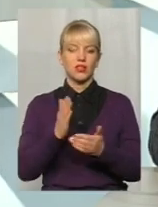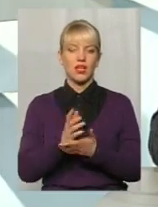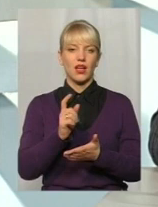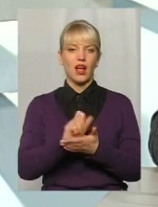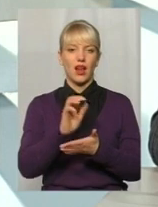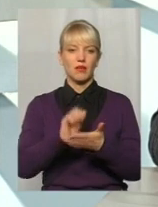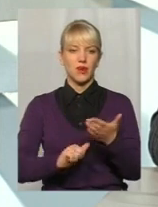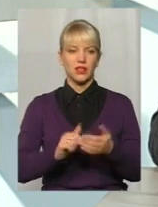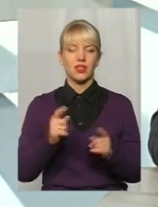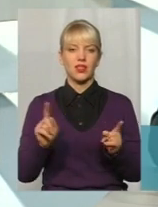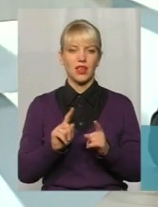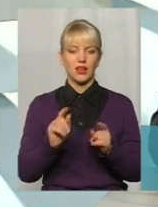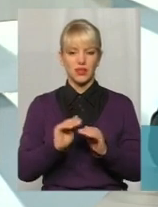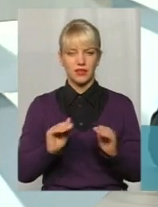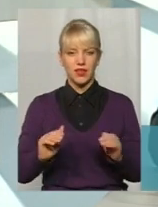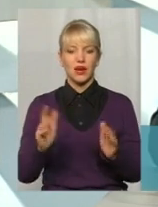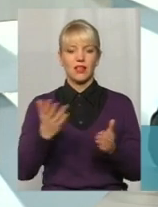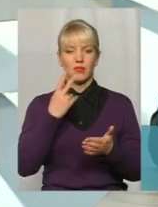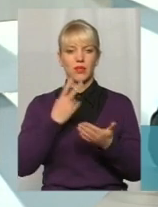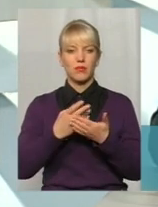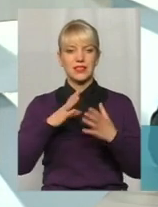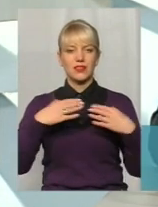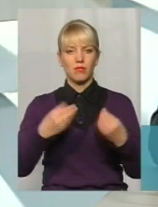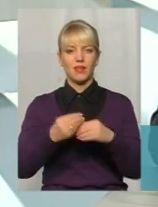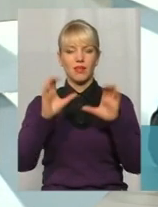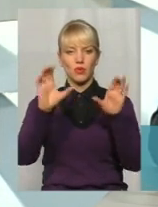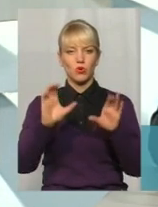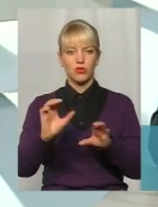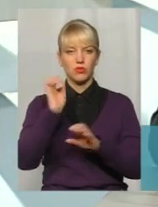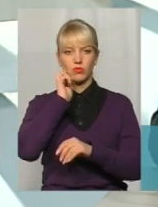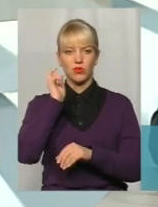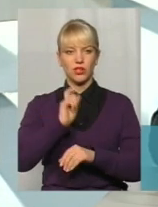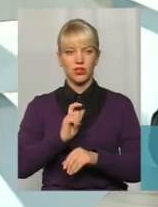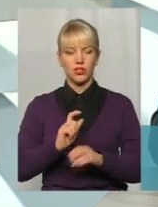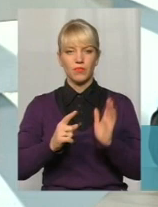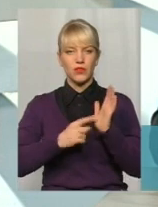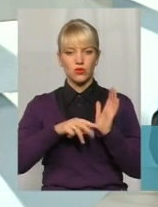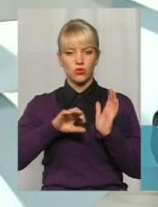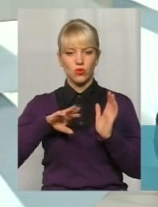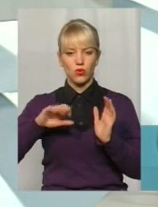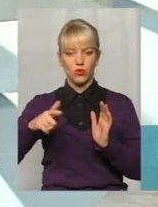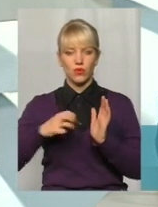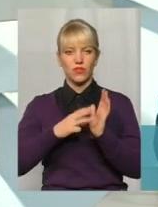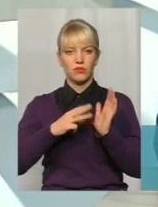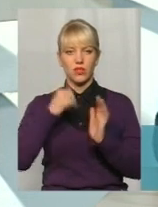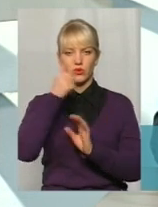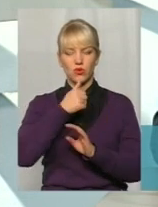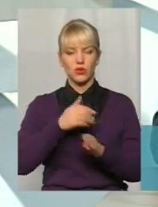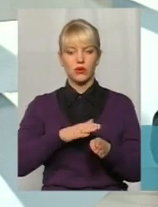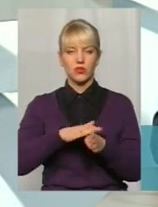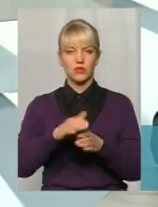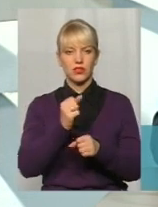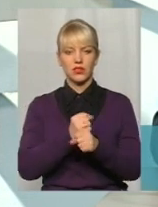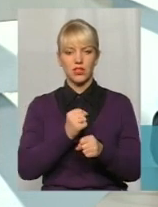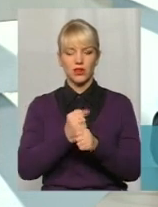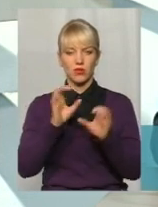аліментів, яке передбачено Сімейним кодексом України. З 6 лютого 2018 року набрав чинності закон,